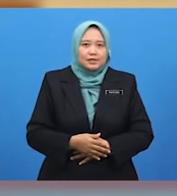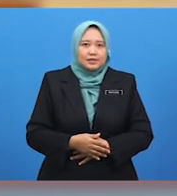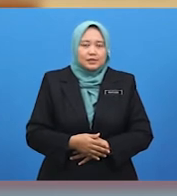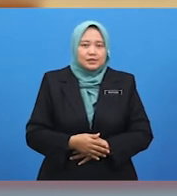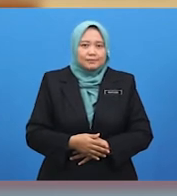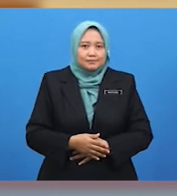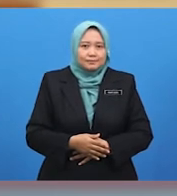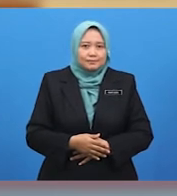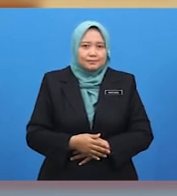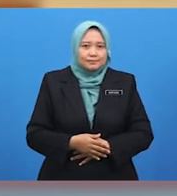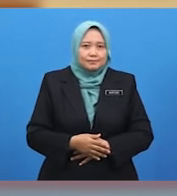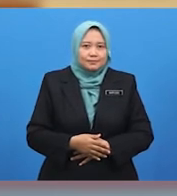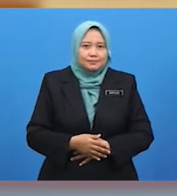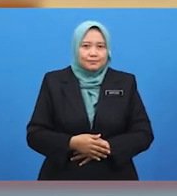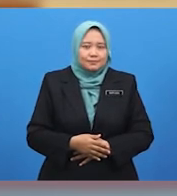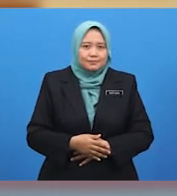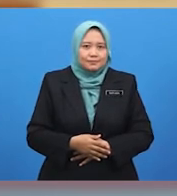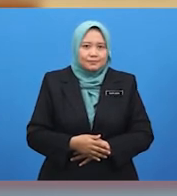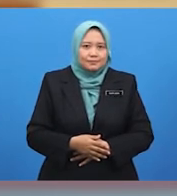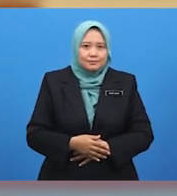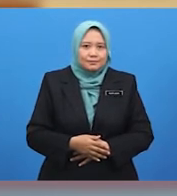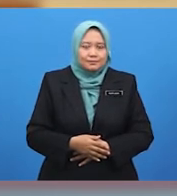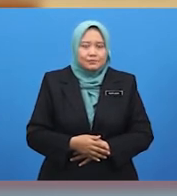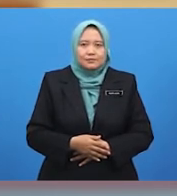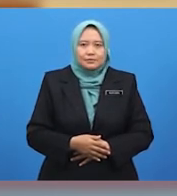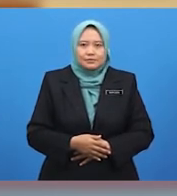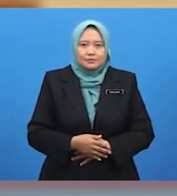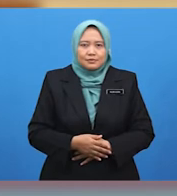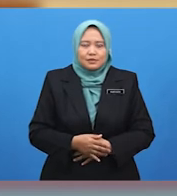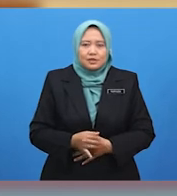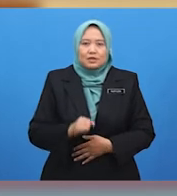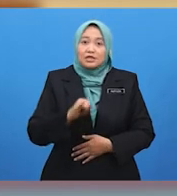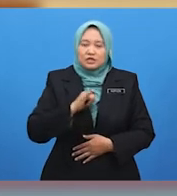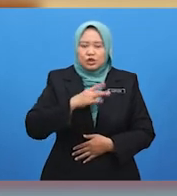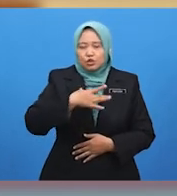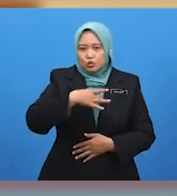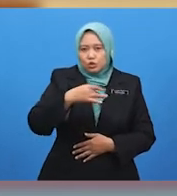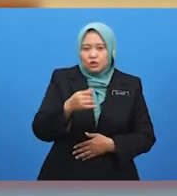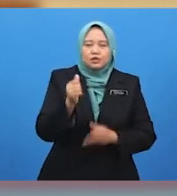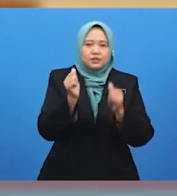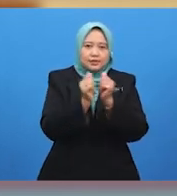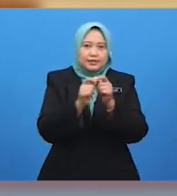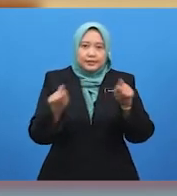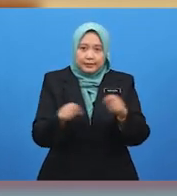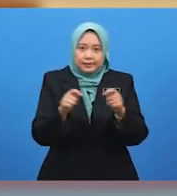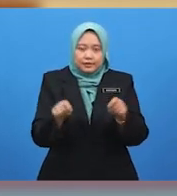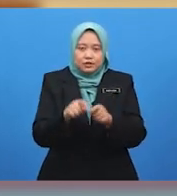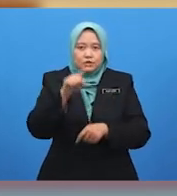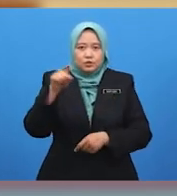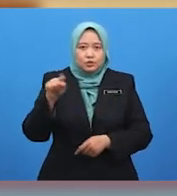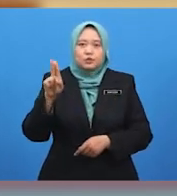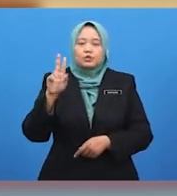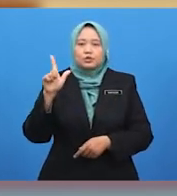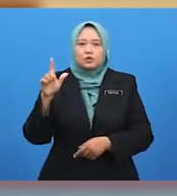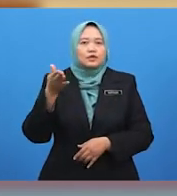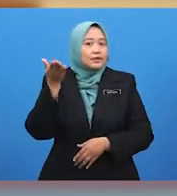pandangan kamu? Cikgu, saya suka dengan tindakan Zul tadi. Dia berani menyuarakan